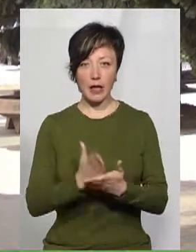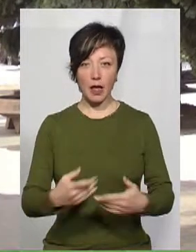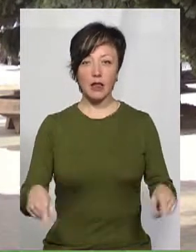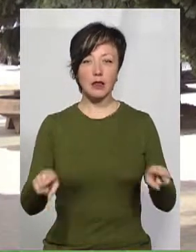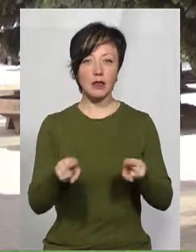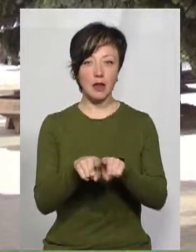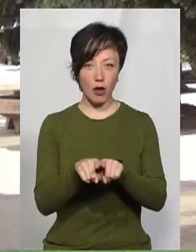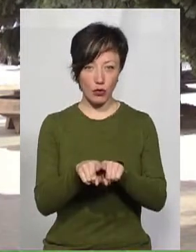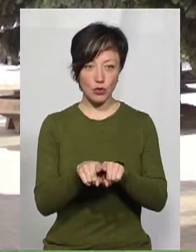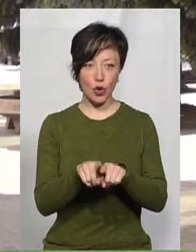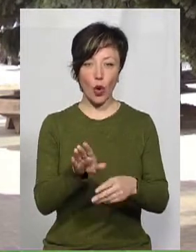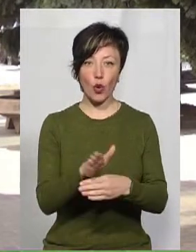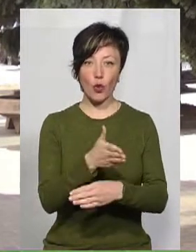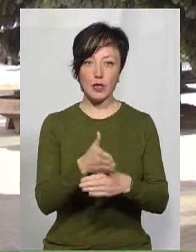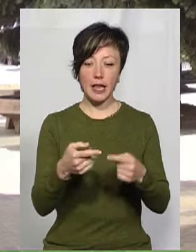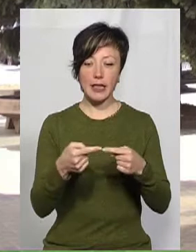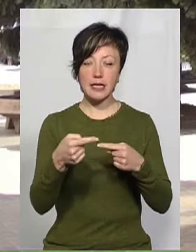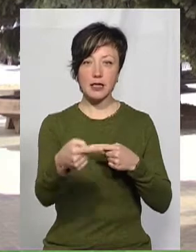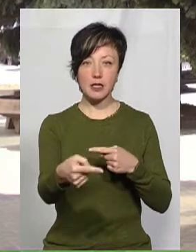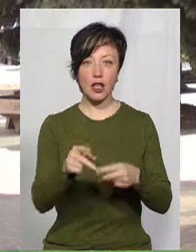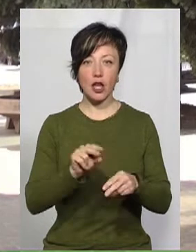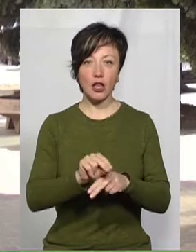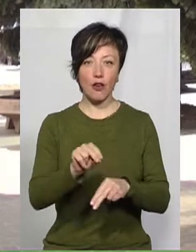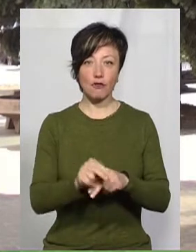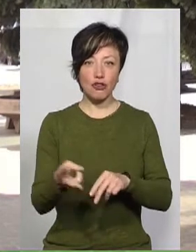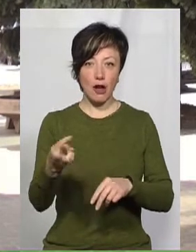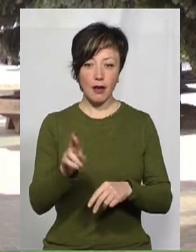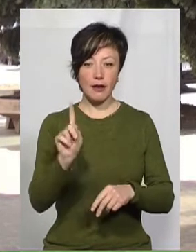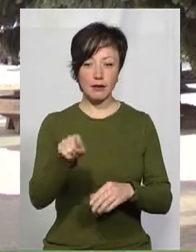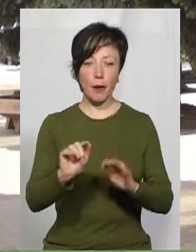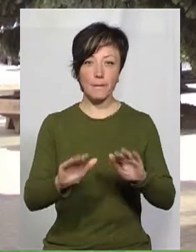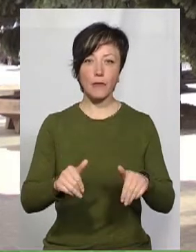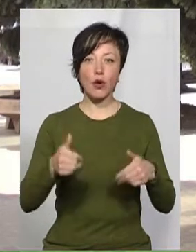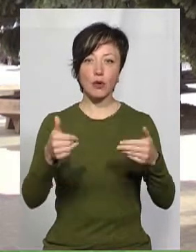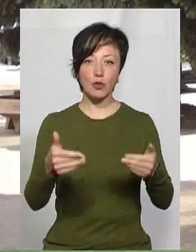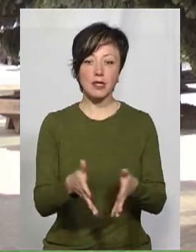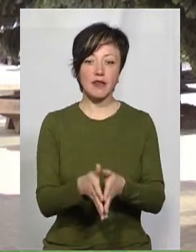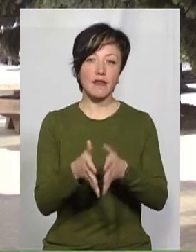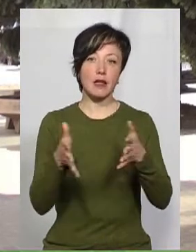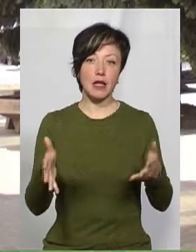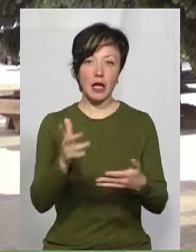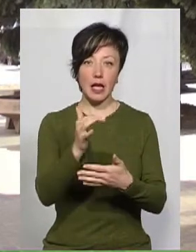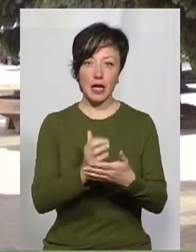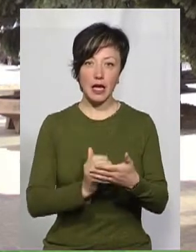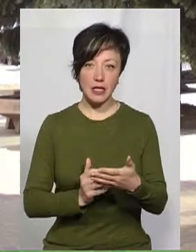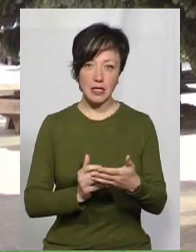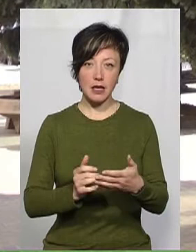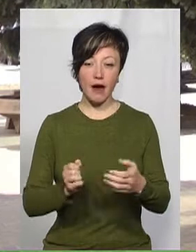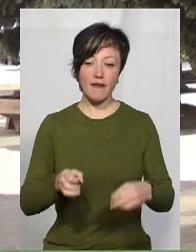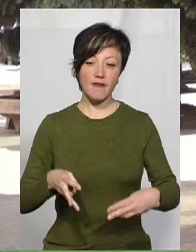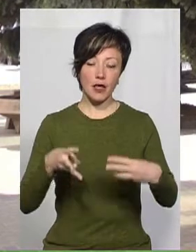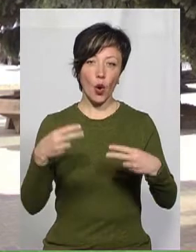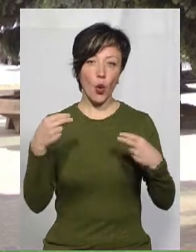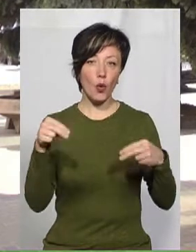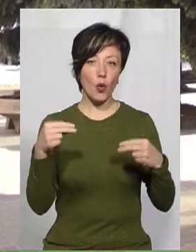розділ дестатійне навчання, і там пропонується велика кількість відеоуроків для різних